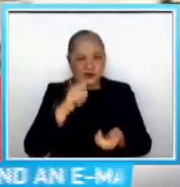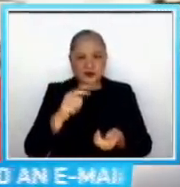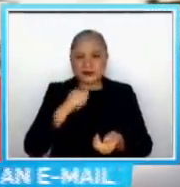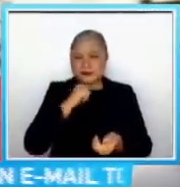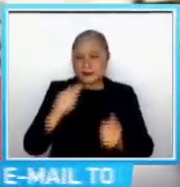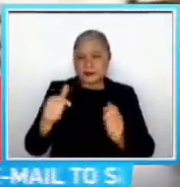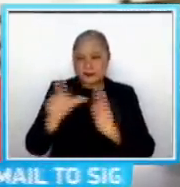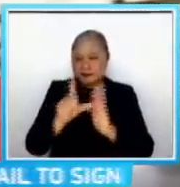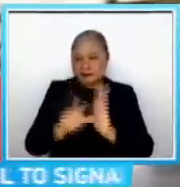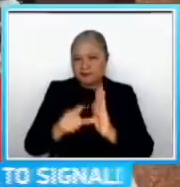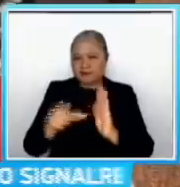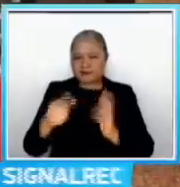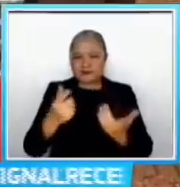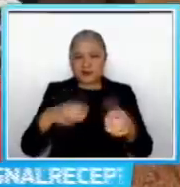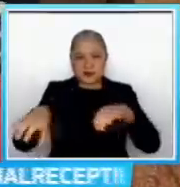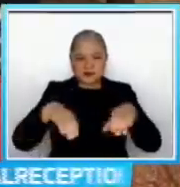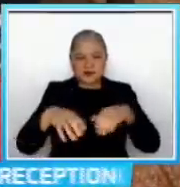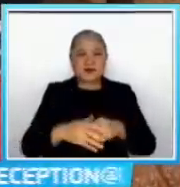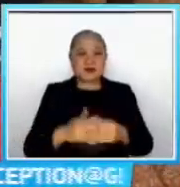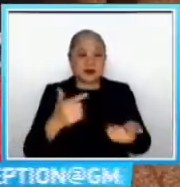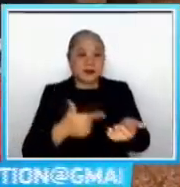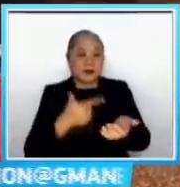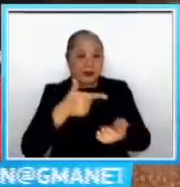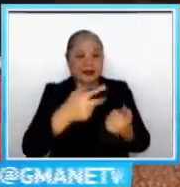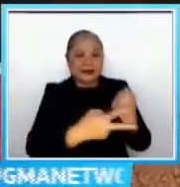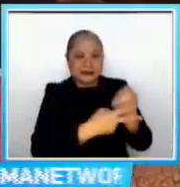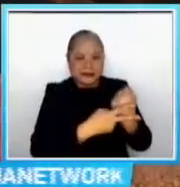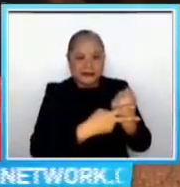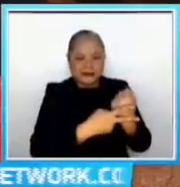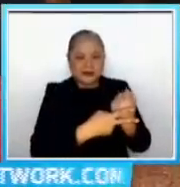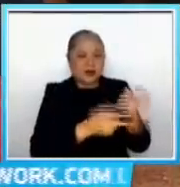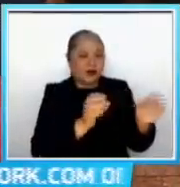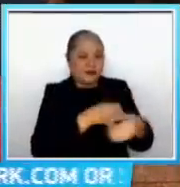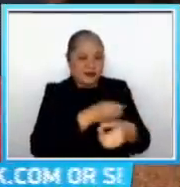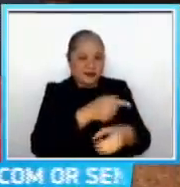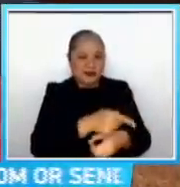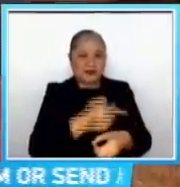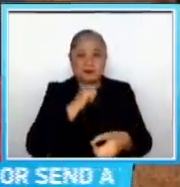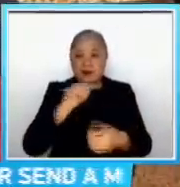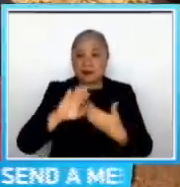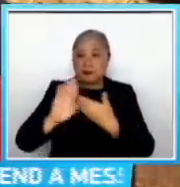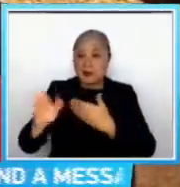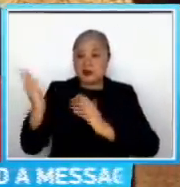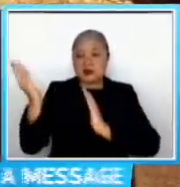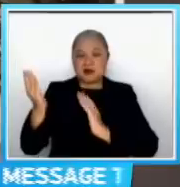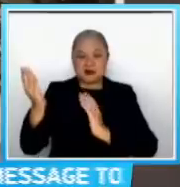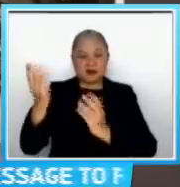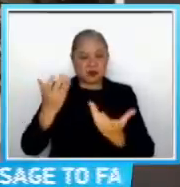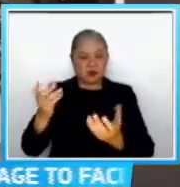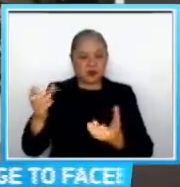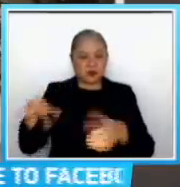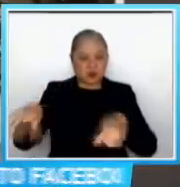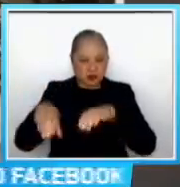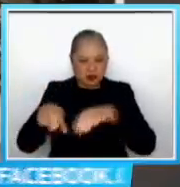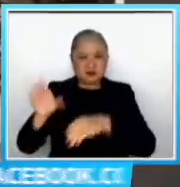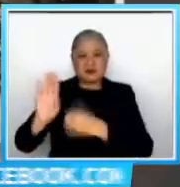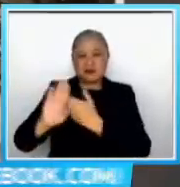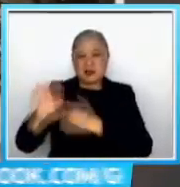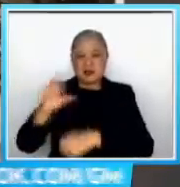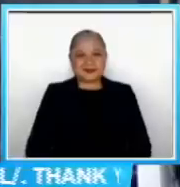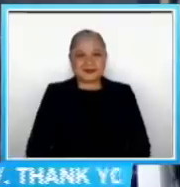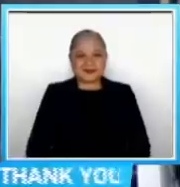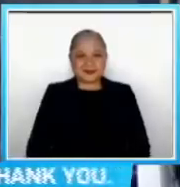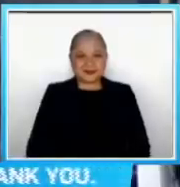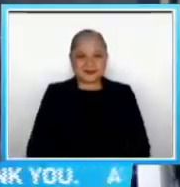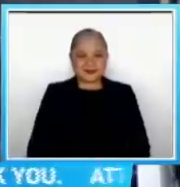Inilagay muna ang mga baril sa regional headquarters hanggat hindi pa nakababalik sa serbisyo ang mga nasabing pulis Bam Alegre, GMA